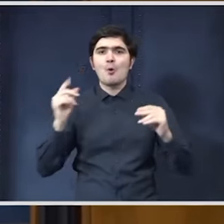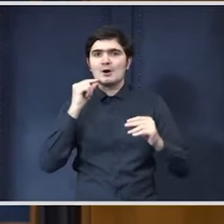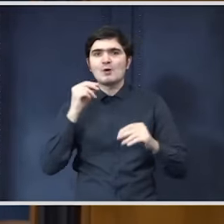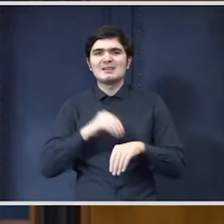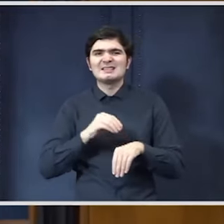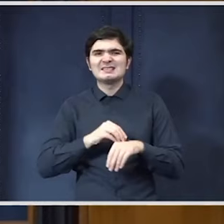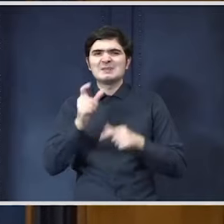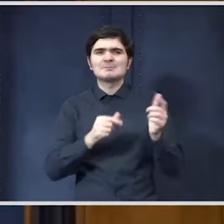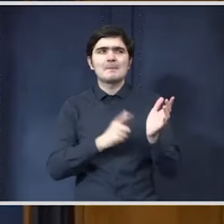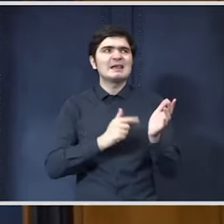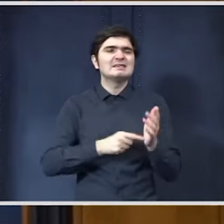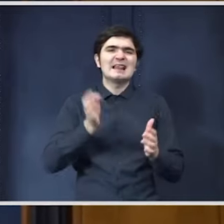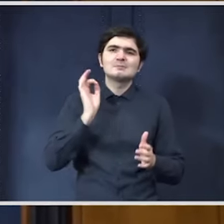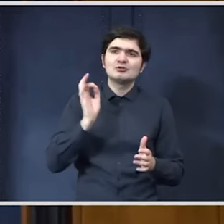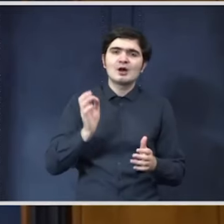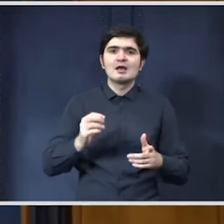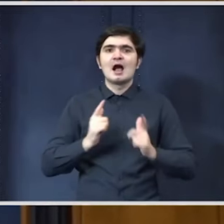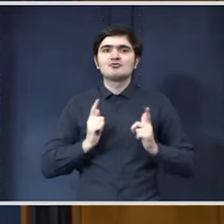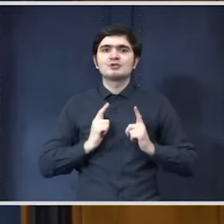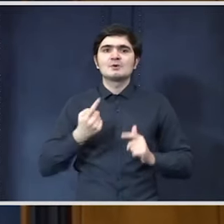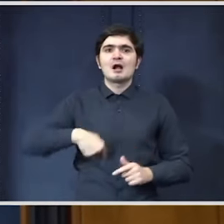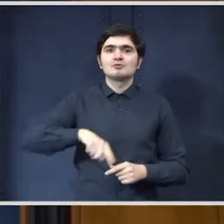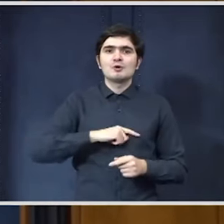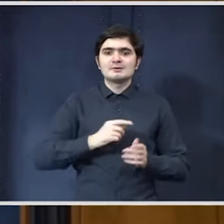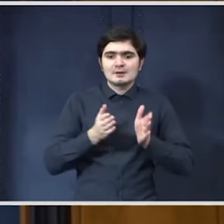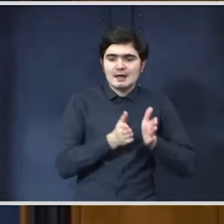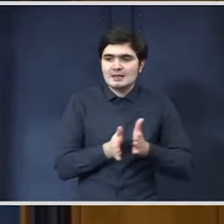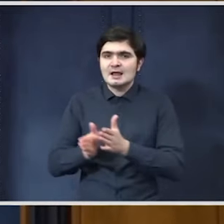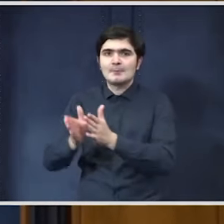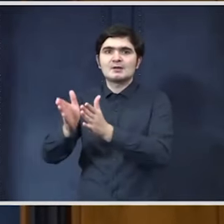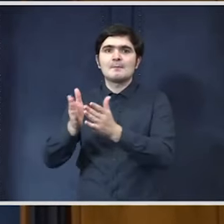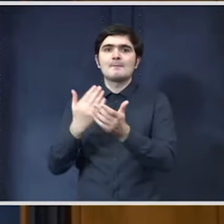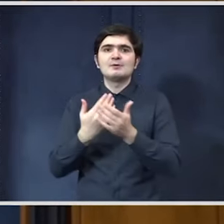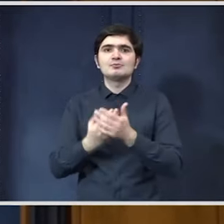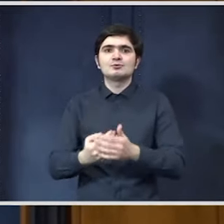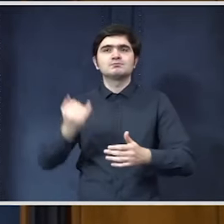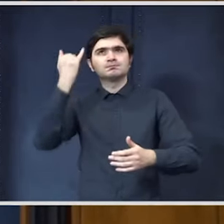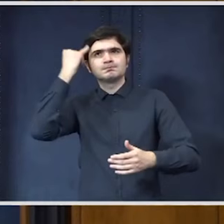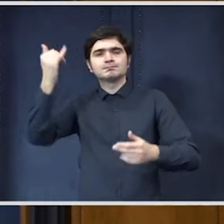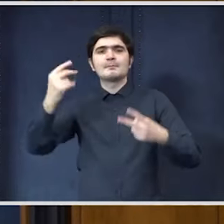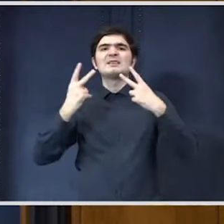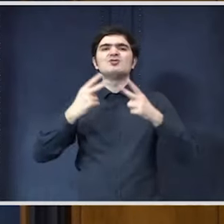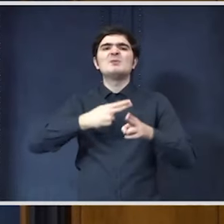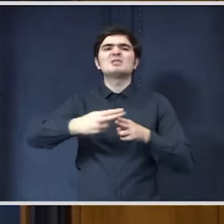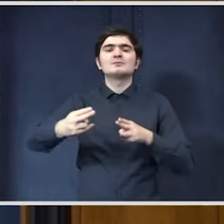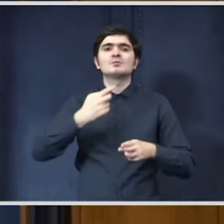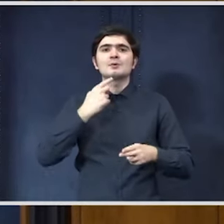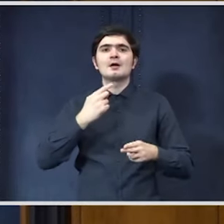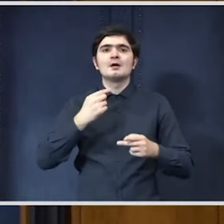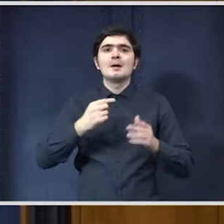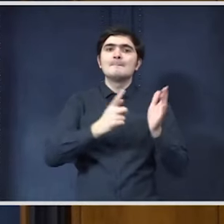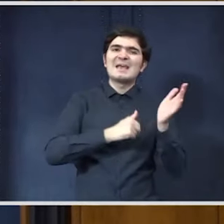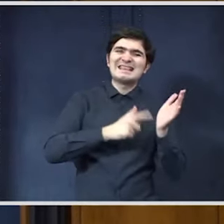pensilor speciale. Mă aștept să ne îndreptăm spre acel principiu care trebuie să fie sfânt, pensie după